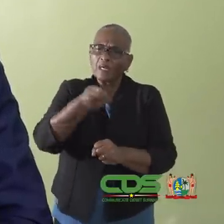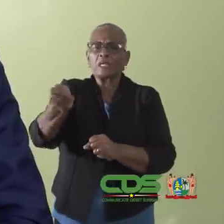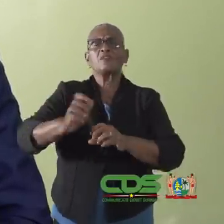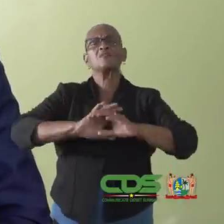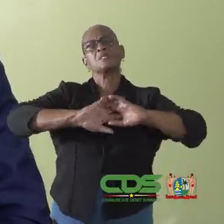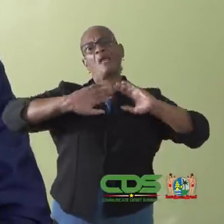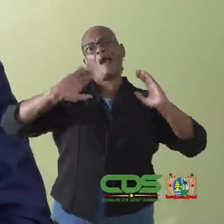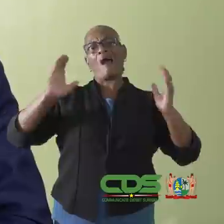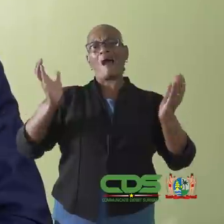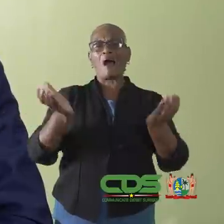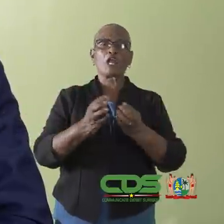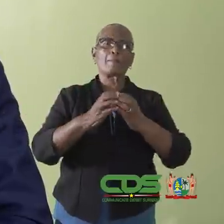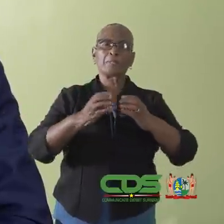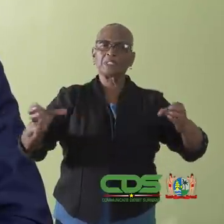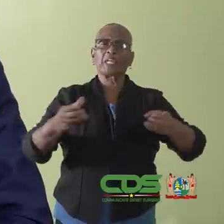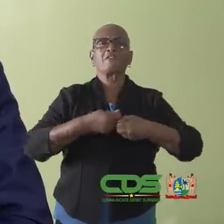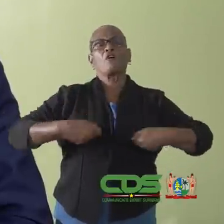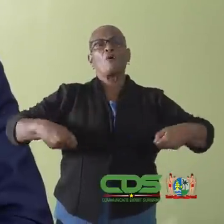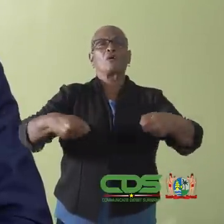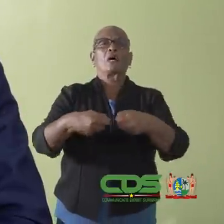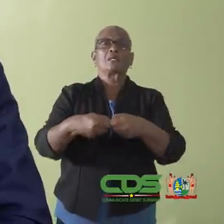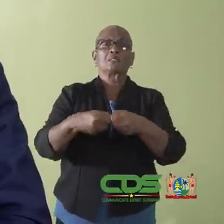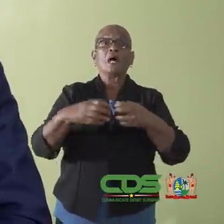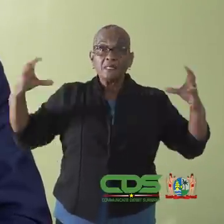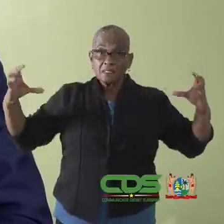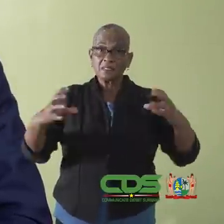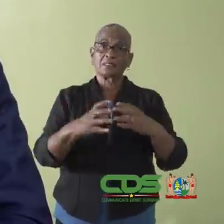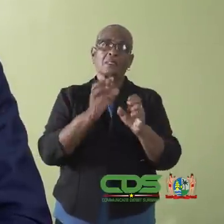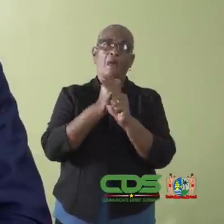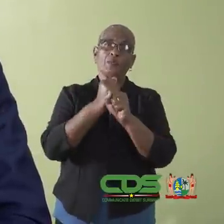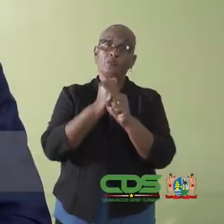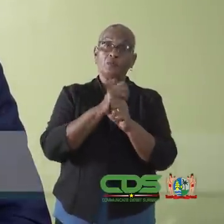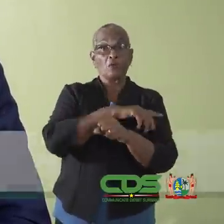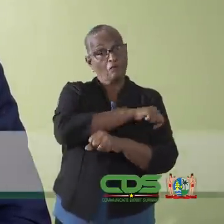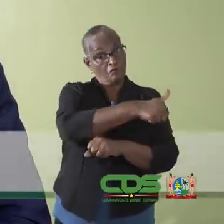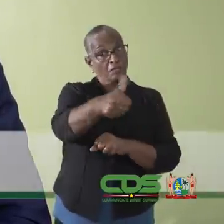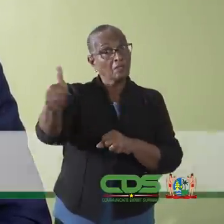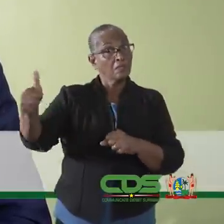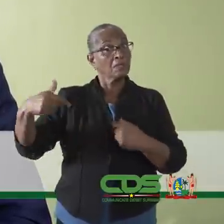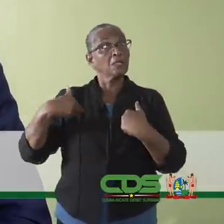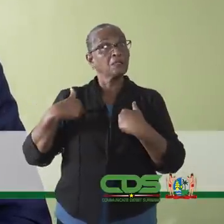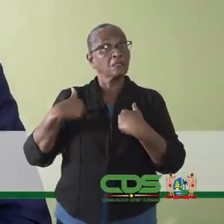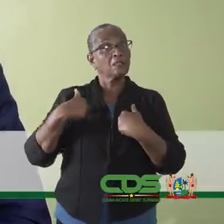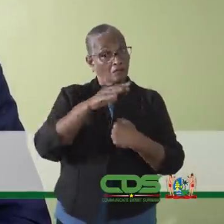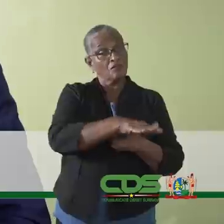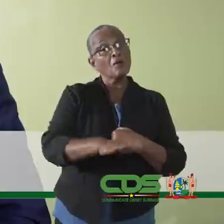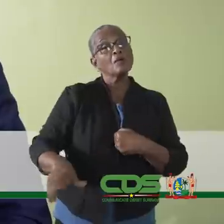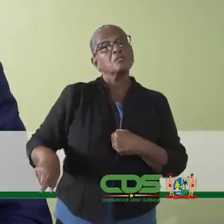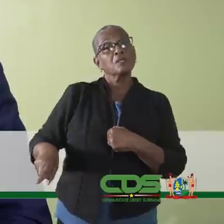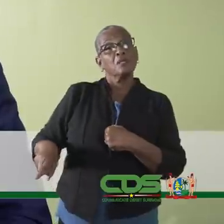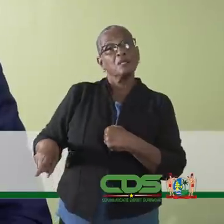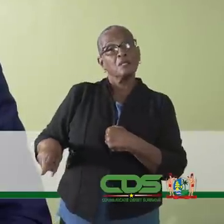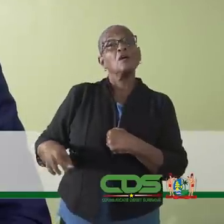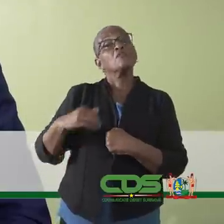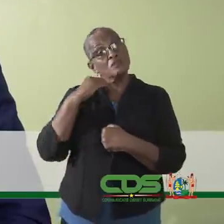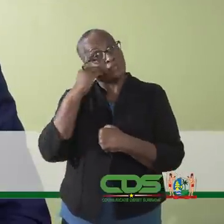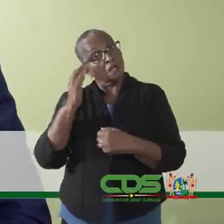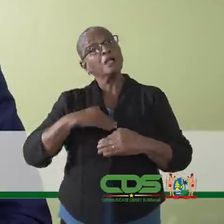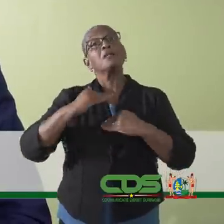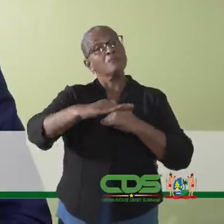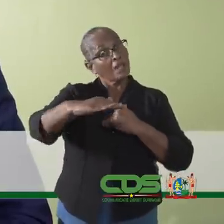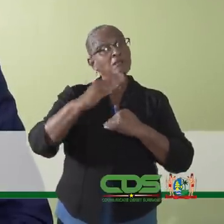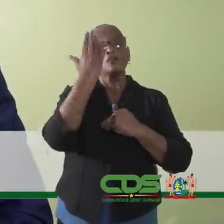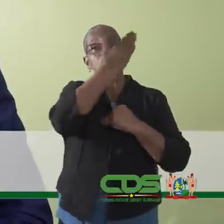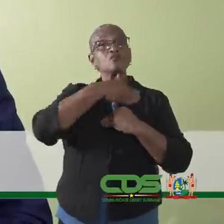werkgevers in alle sectoren. We gaan het samen doen. Voor ons allen, voor onze kinderen,